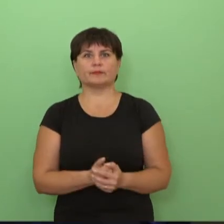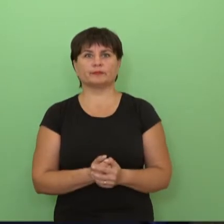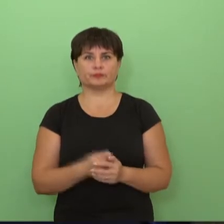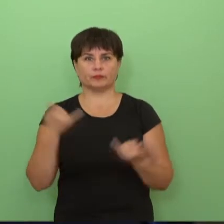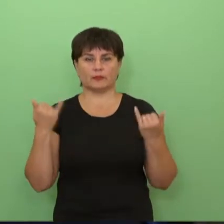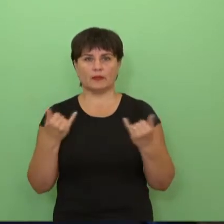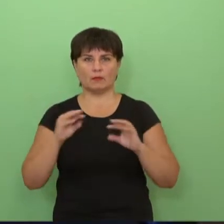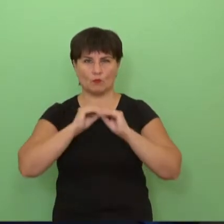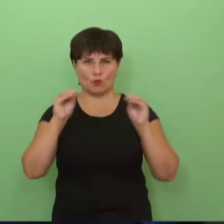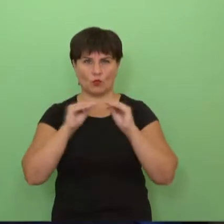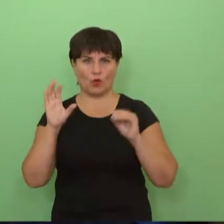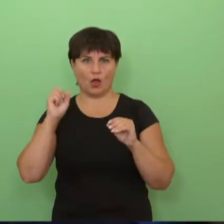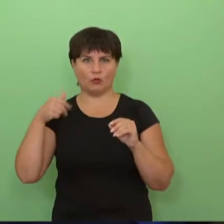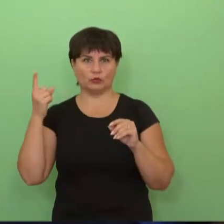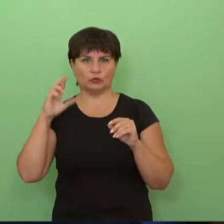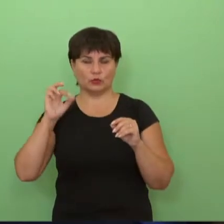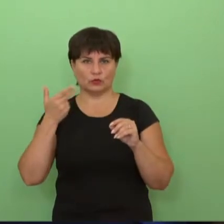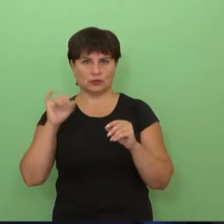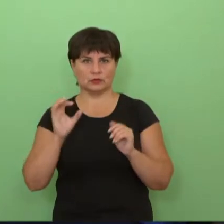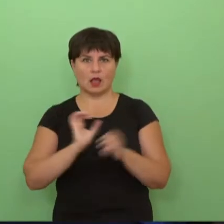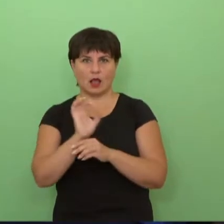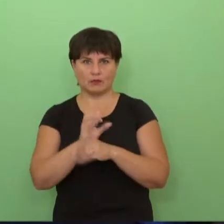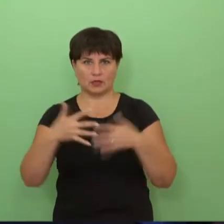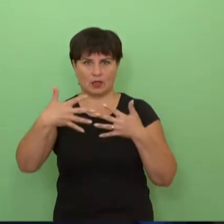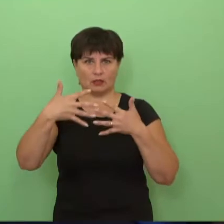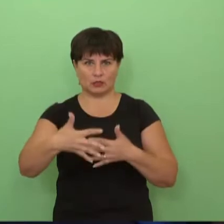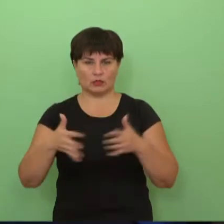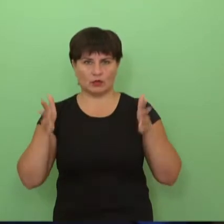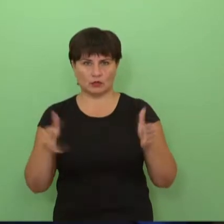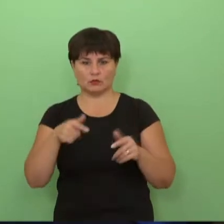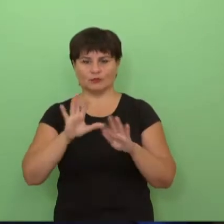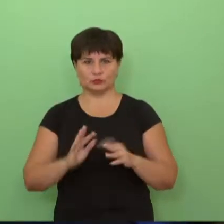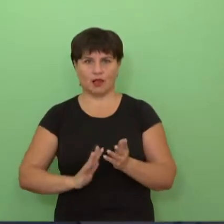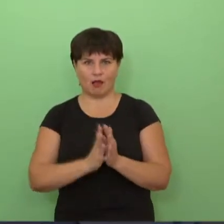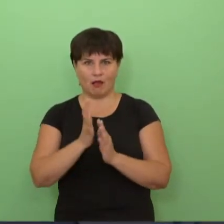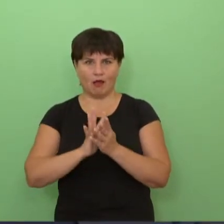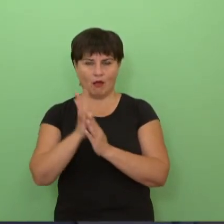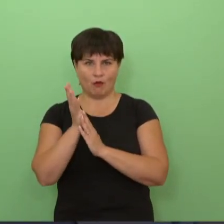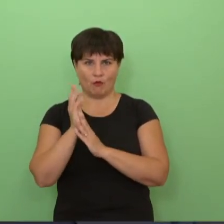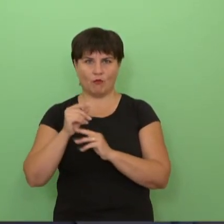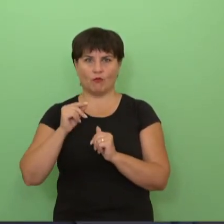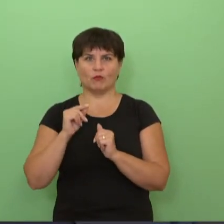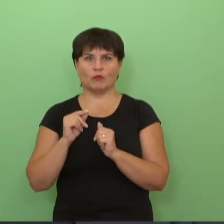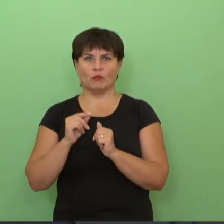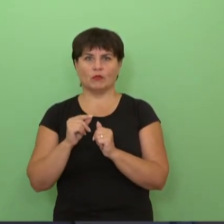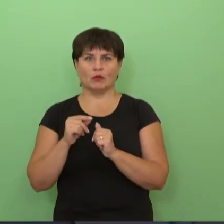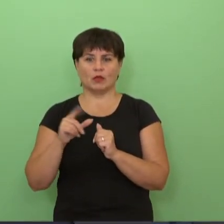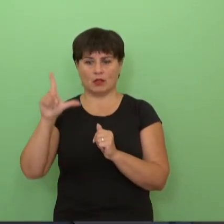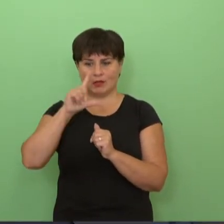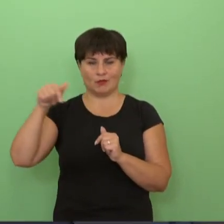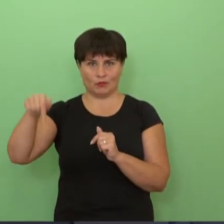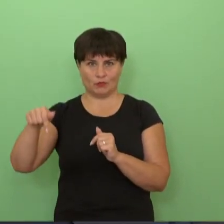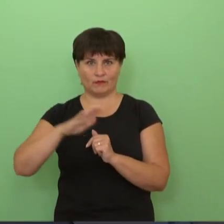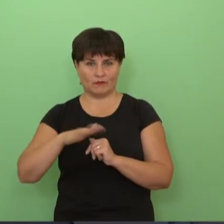gamindamas dėžės, kuriuose vaikai auginsau galėlius vidinėme mokyklos kėme. Taip pat dėkuoju